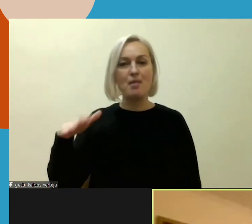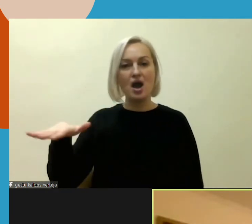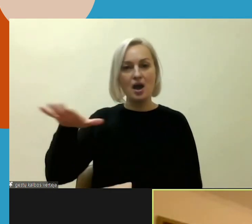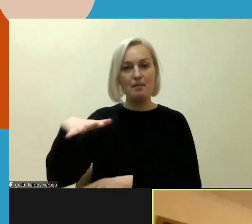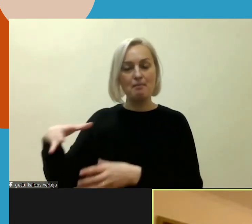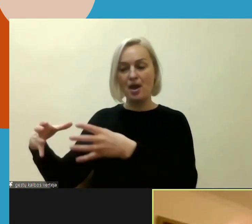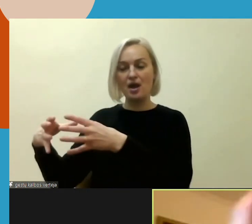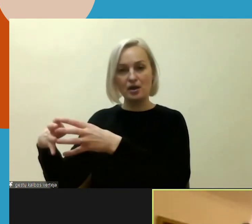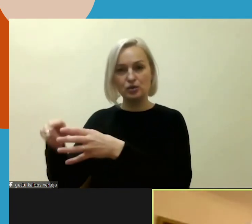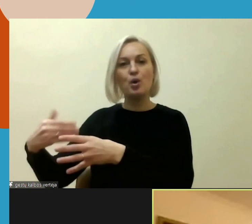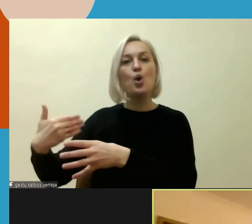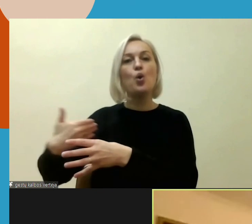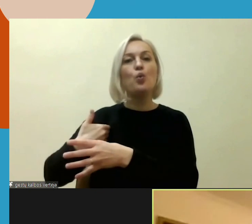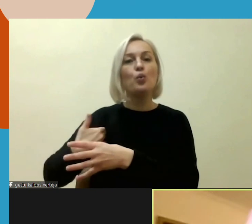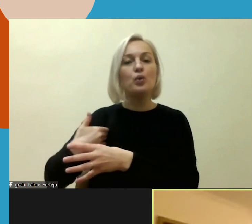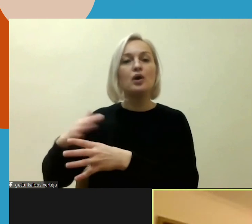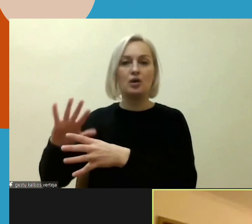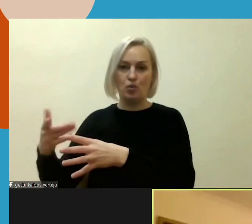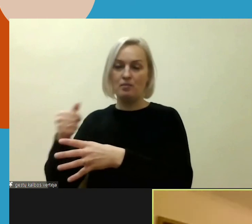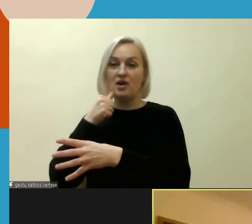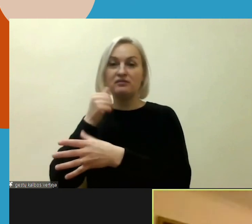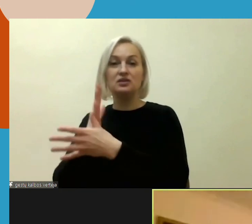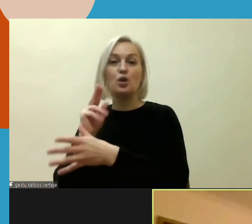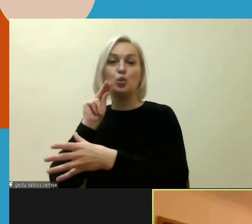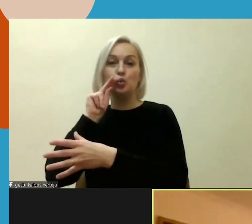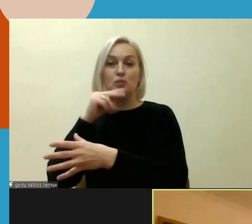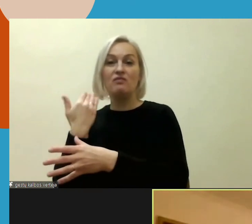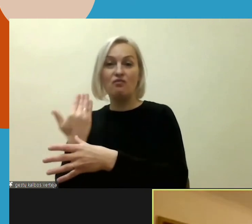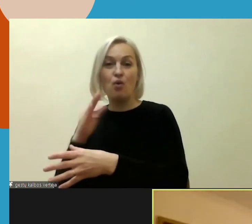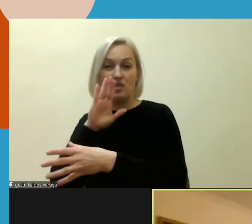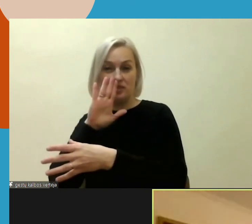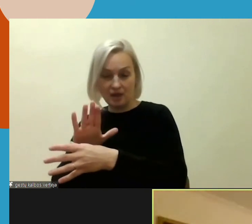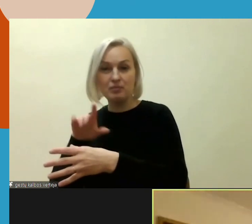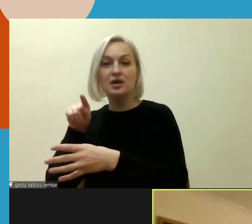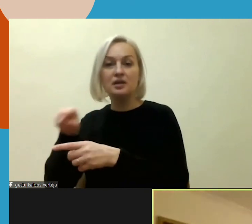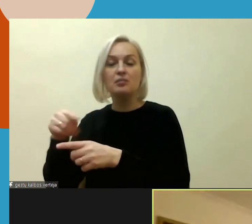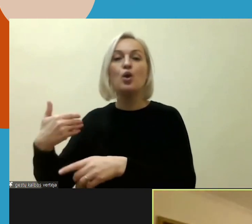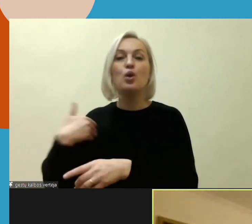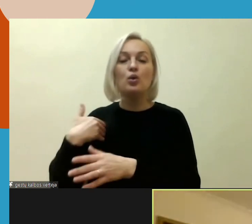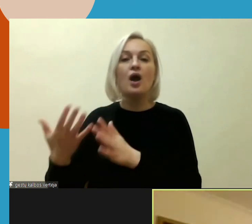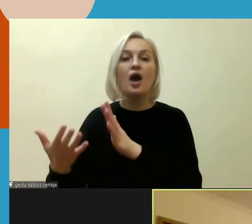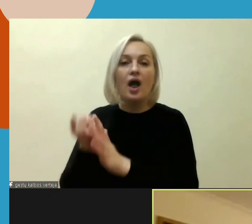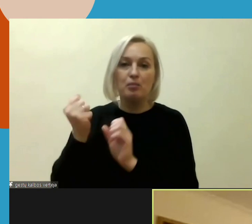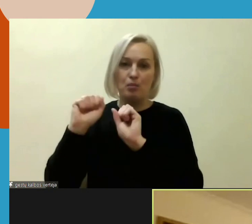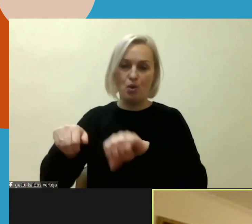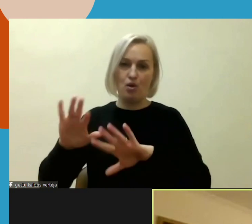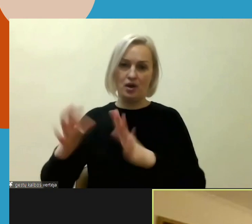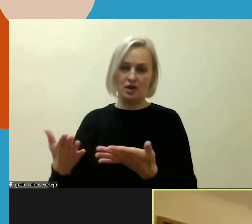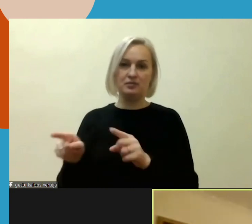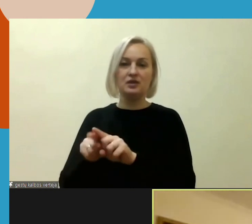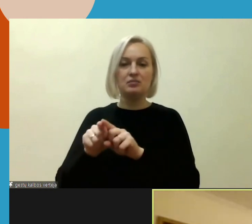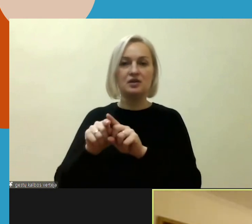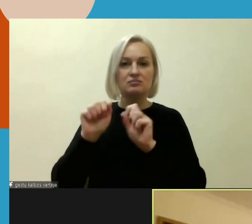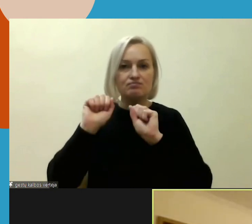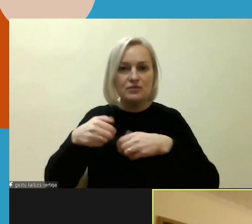jie susiduria su neapykantos nusikaltimais. Tai bet kokio atveju atveria duris